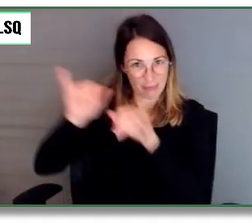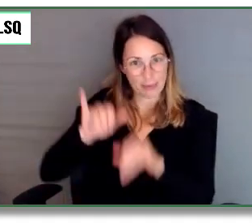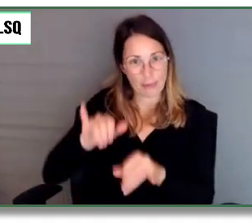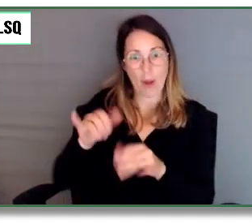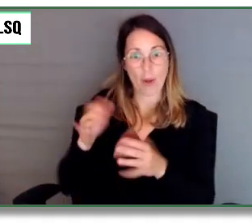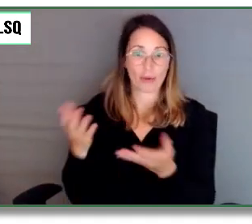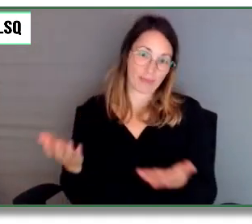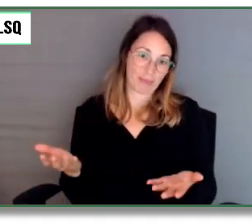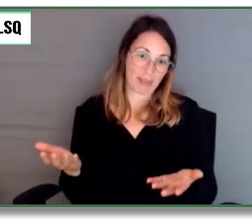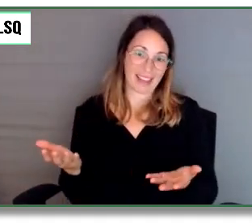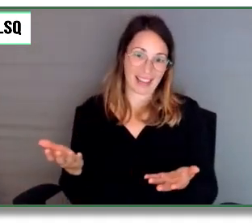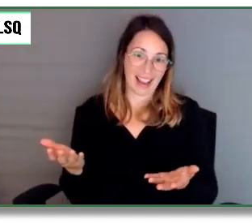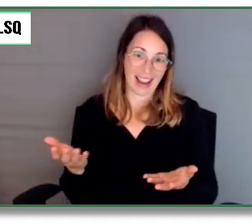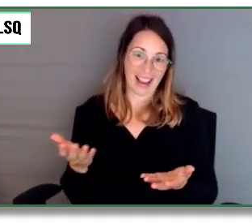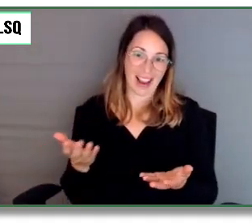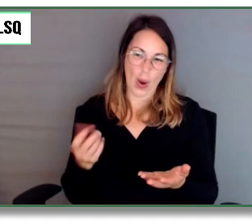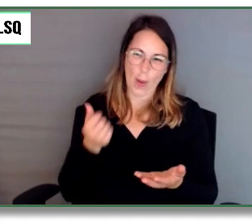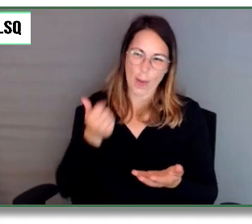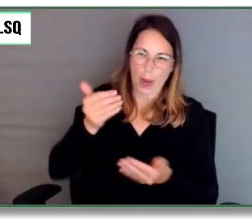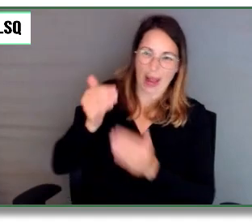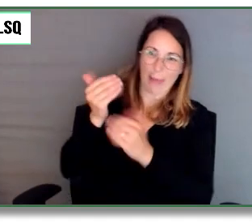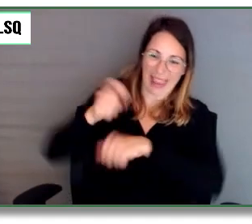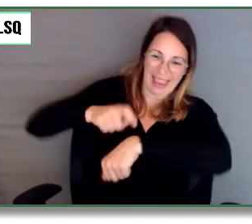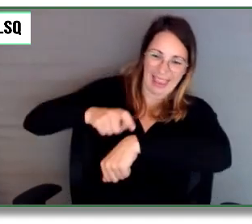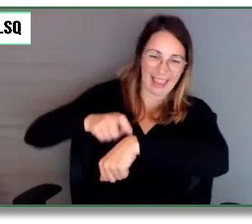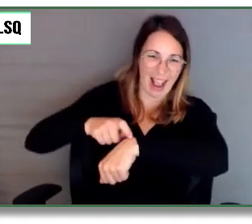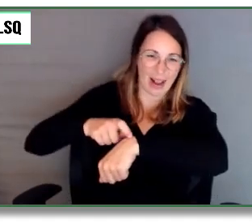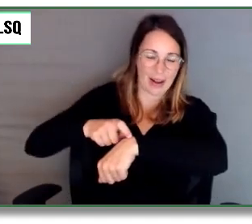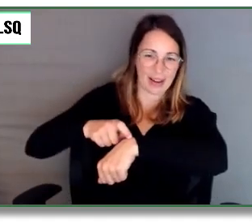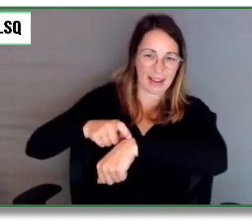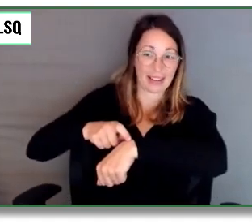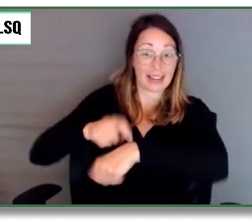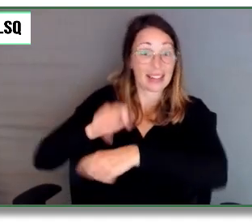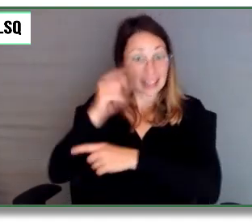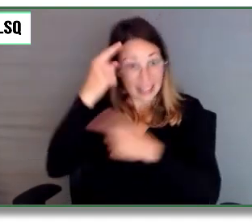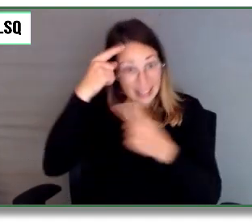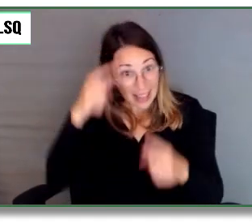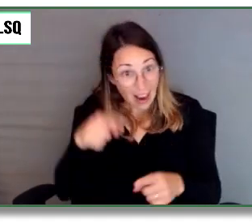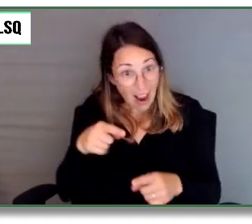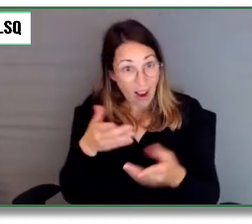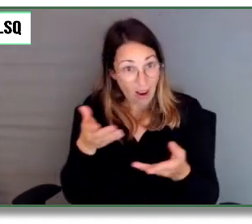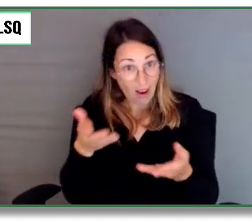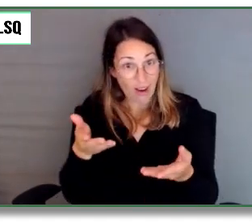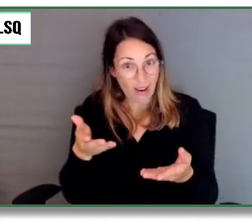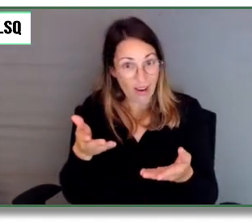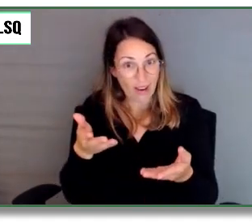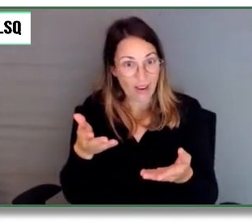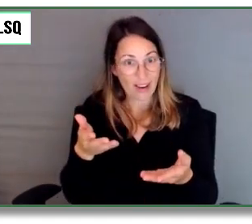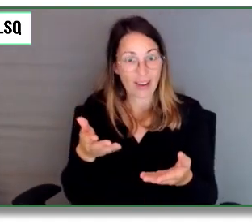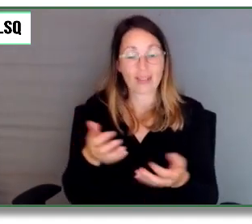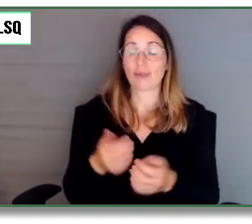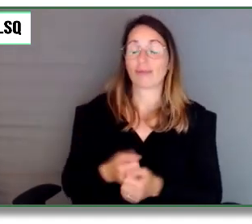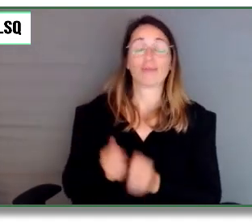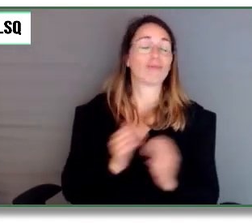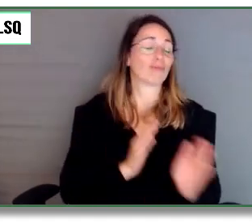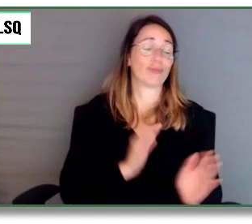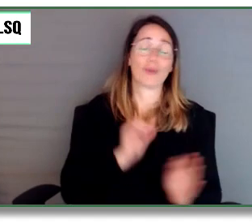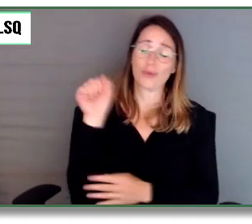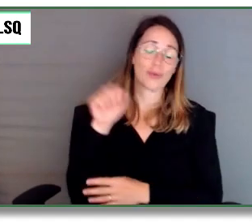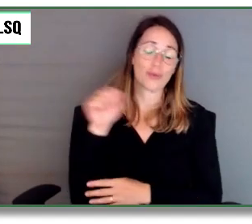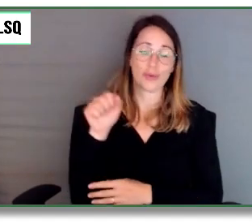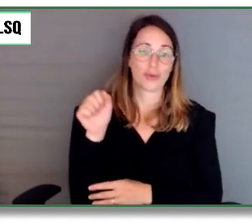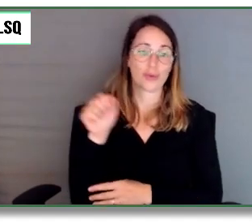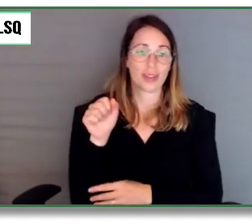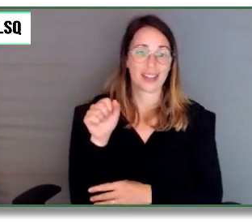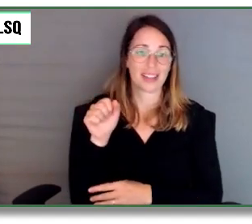temps. Si ça vous convient, Isabelle, on peut peut-être fonctionner comme cela. Bien sûr, nous sommes toujours heureux de répondre